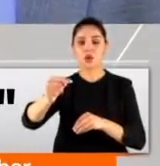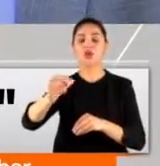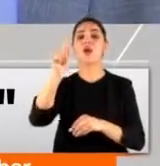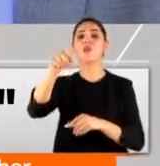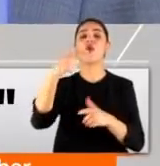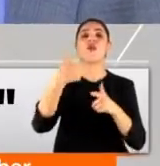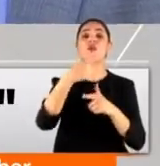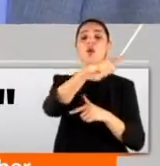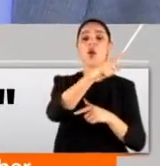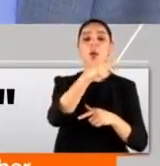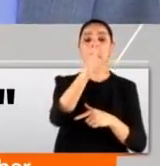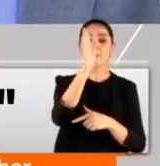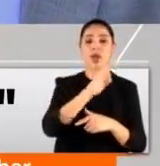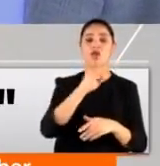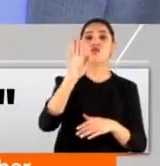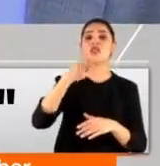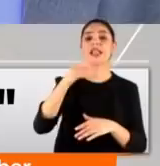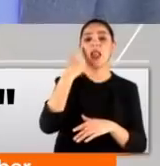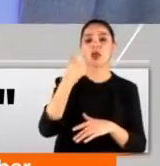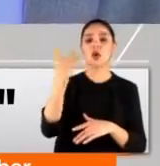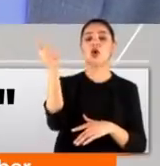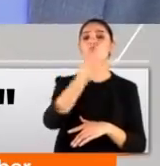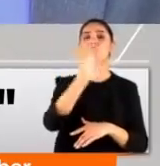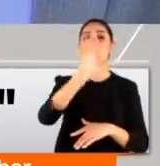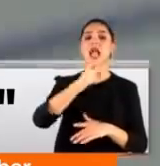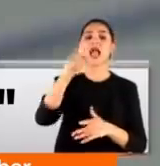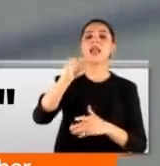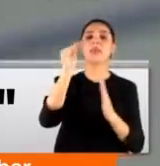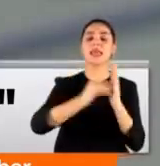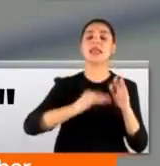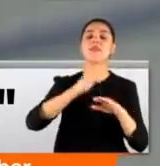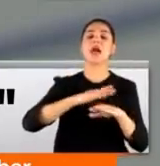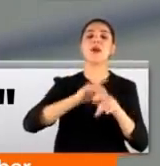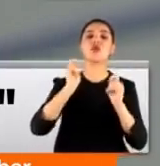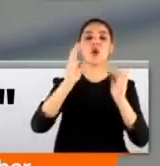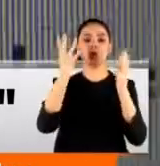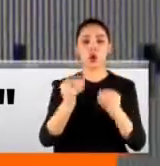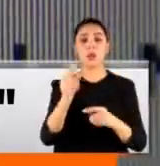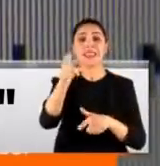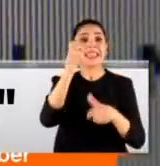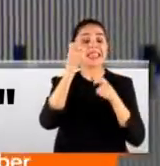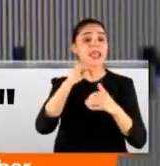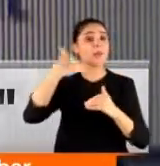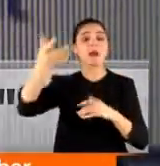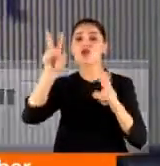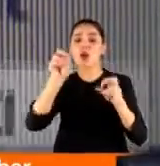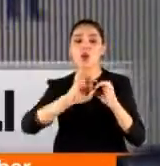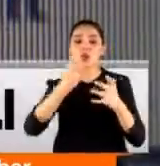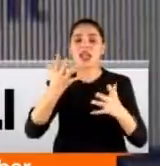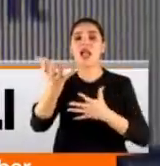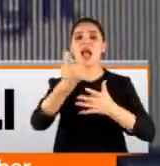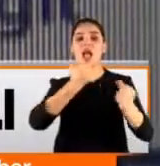fiyatın 500 lira üzerinden %50 indirim yapmak zorunda kalabilir. Fiyatlar gibi dikkat isteyen bir başka konuysa